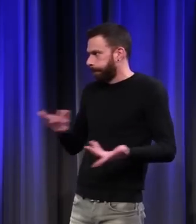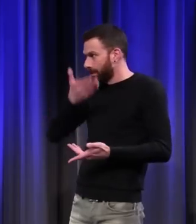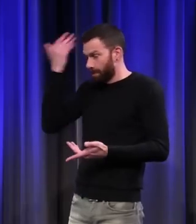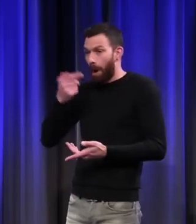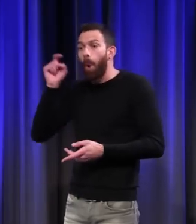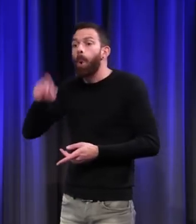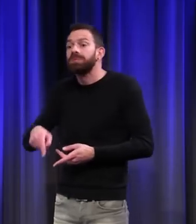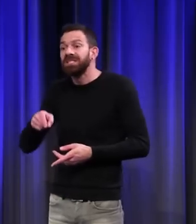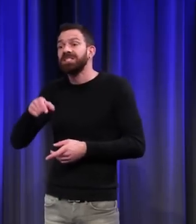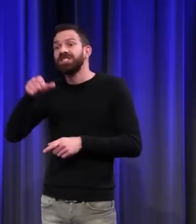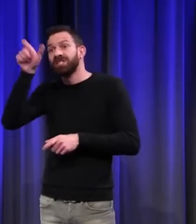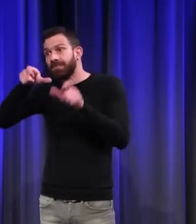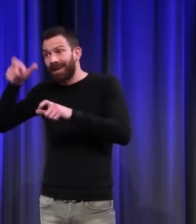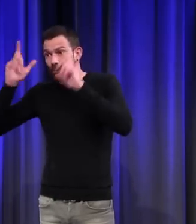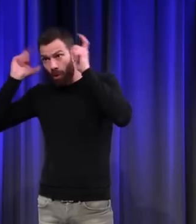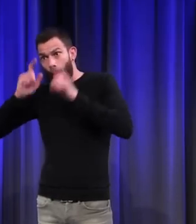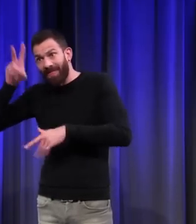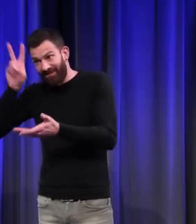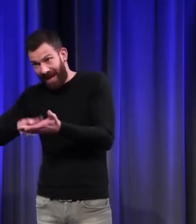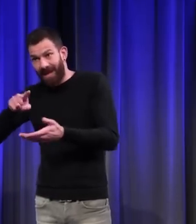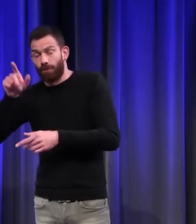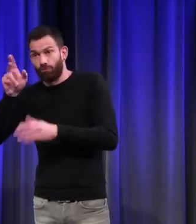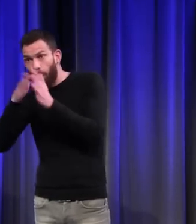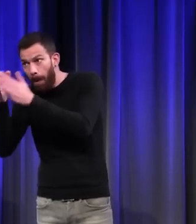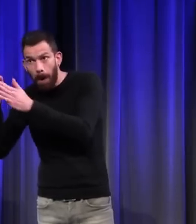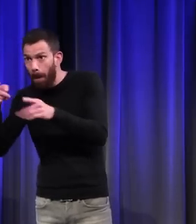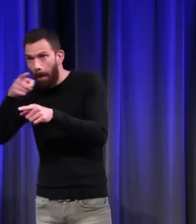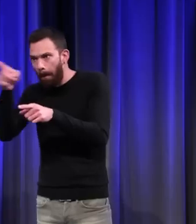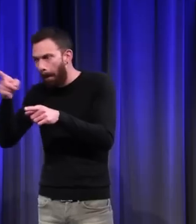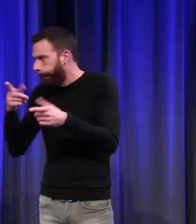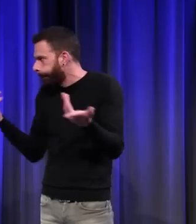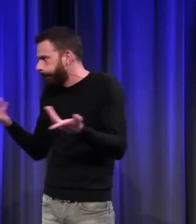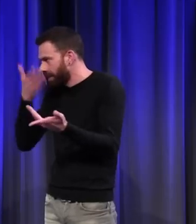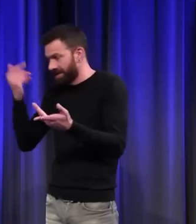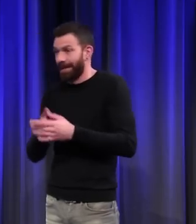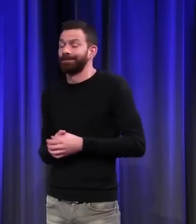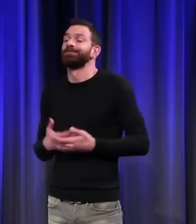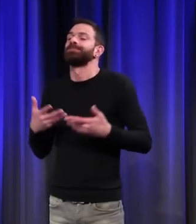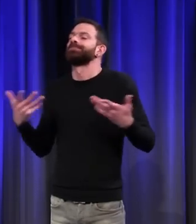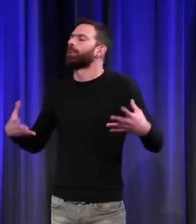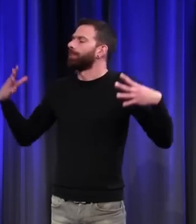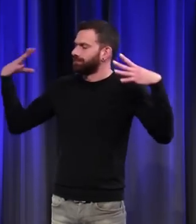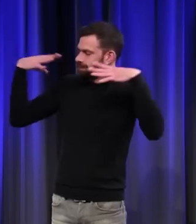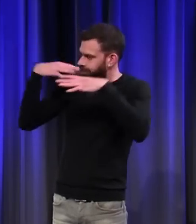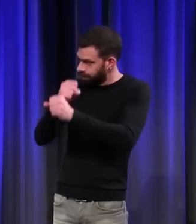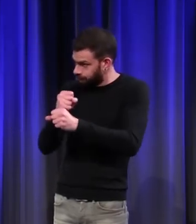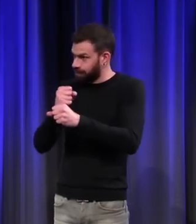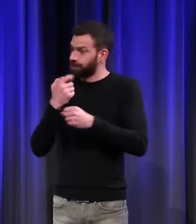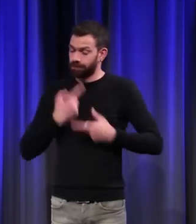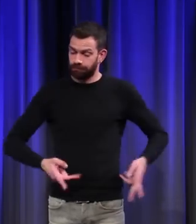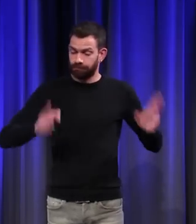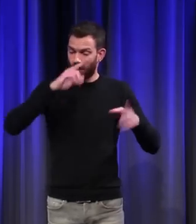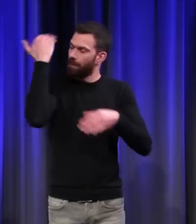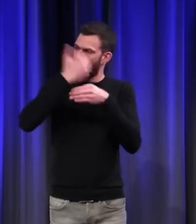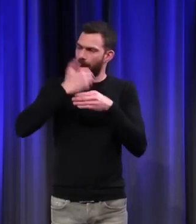moines qui, eux-mêmes, ne savaient pas très bien répondre. Bref, tout ça pour dire que nous avons encore beaucoup à apprendre, même